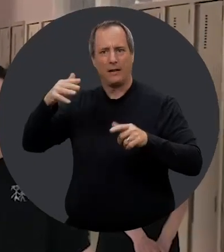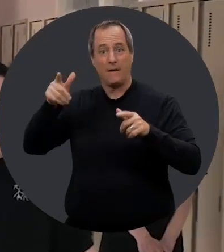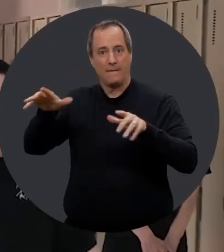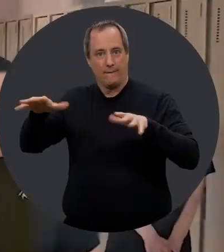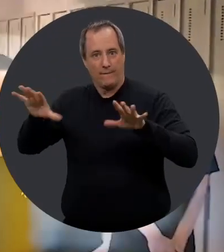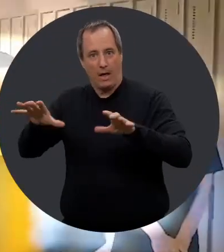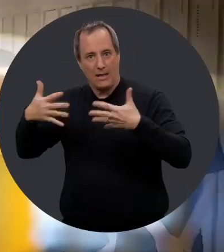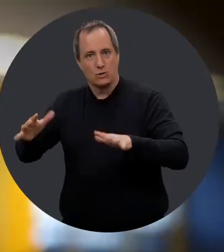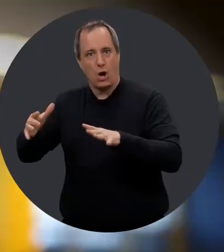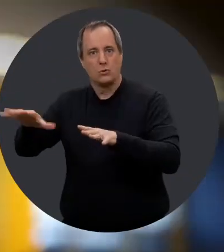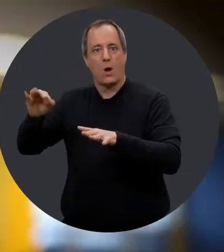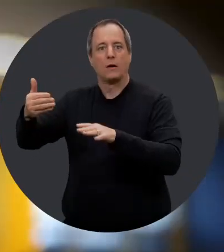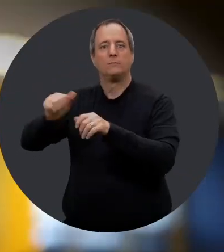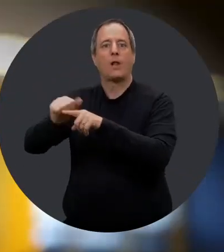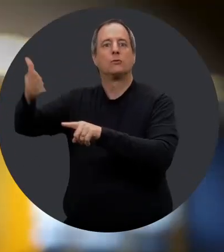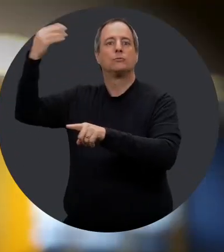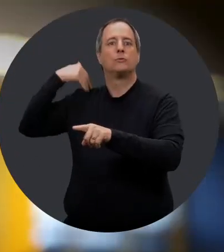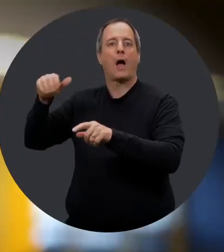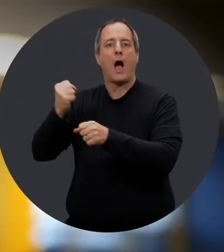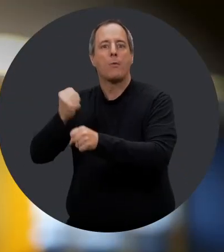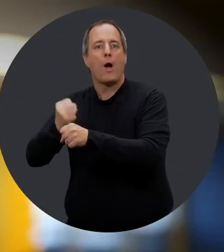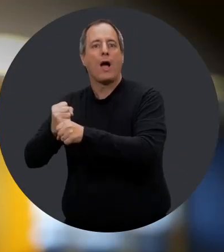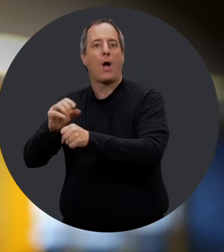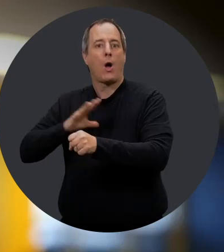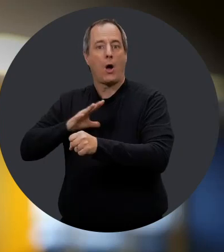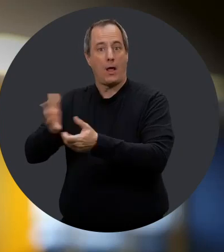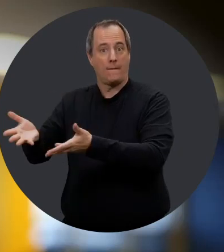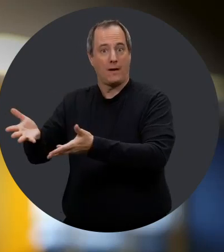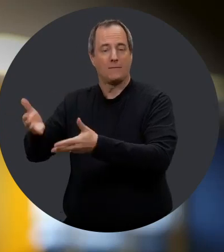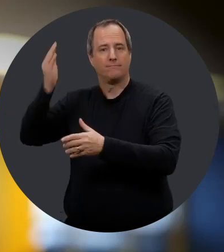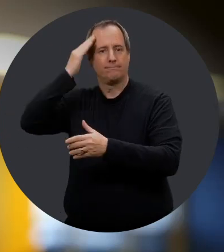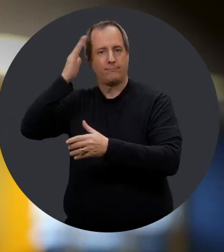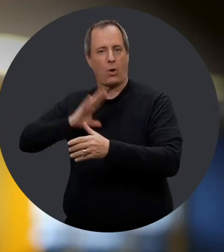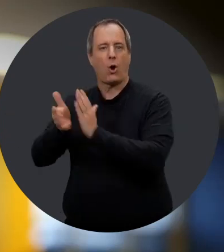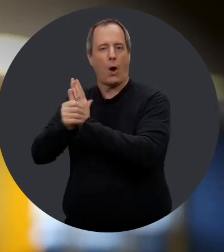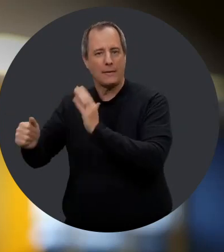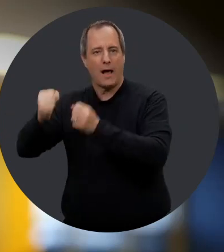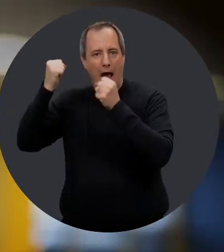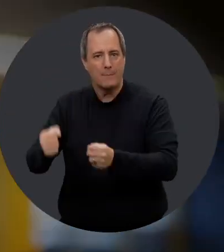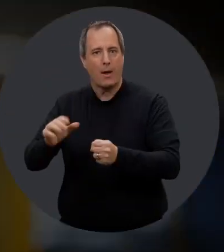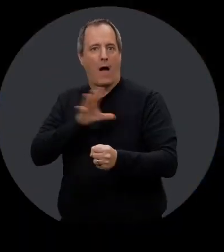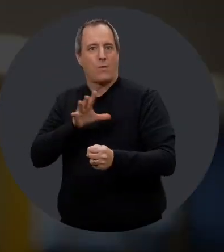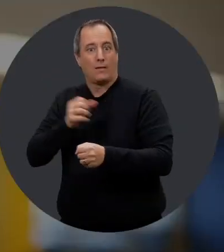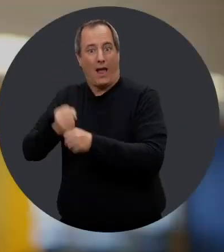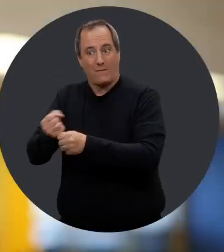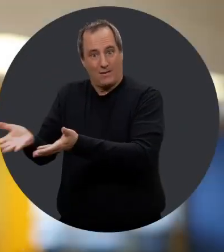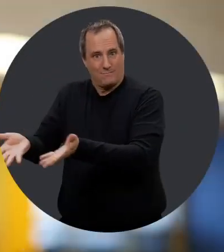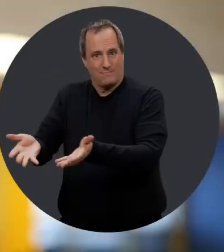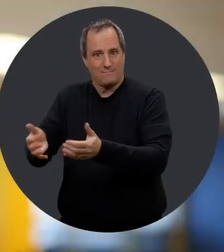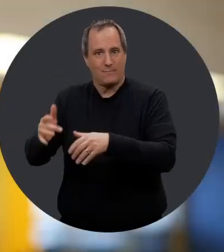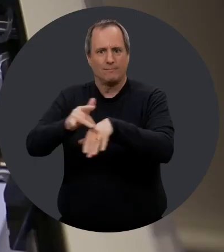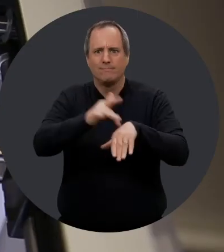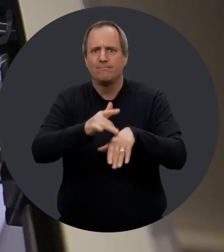Cette année, on est allé de l'avant avec des projets d'intégration socio-professionnelle. Donc, reconnaître qu-ce qu'ils font déjà ou leur trouver des milieux de